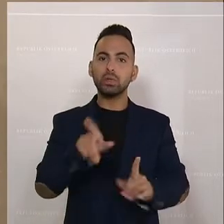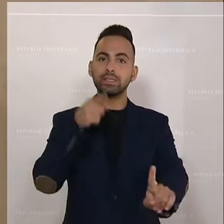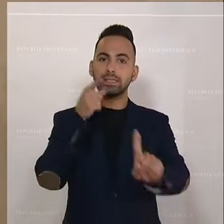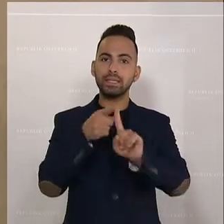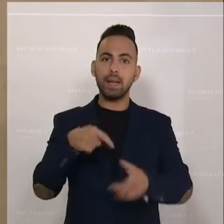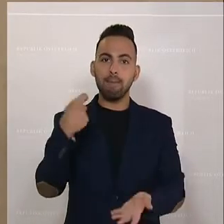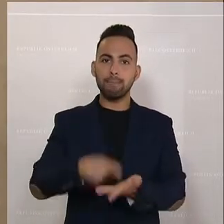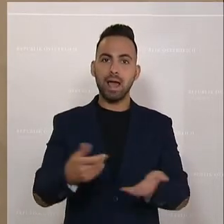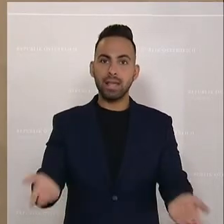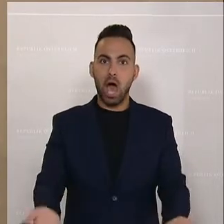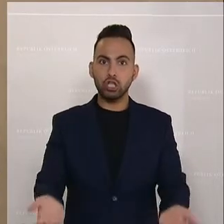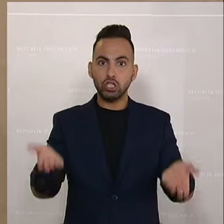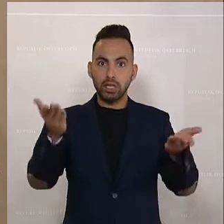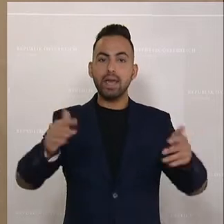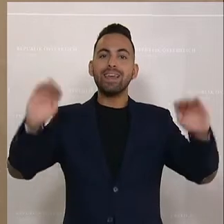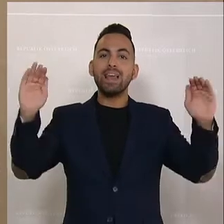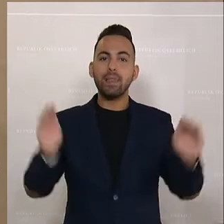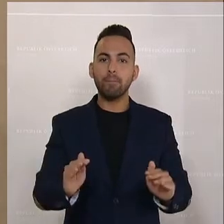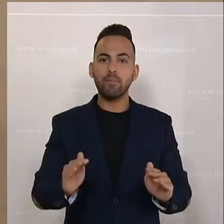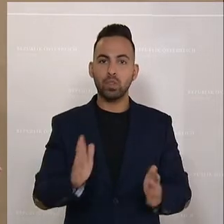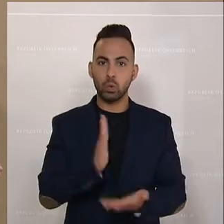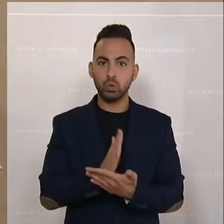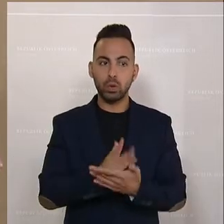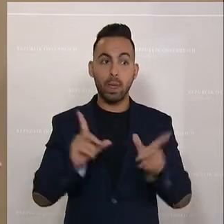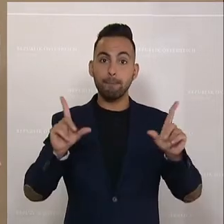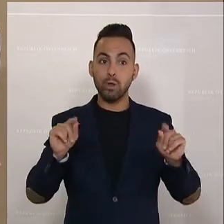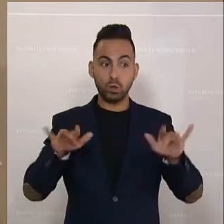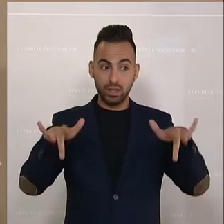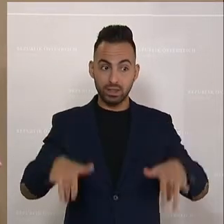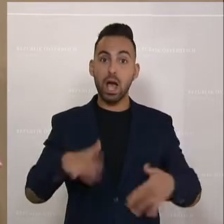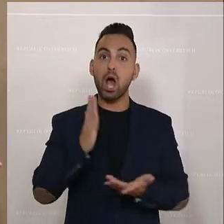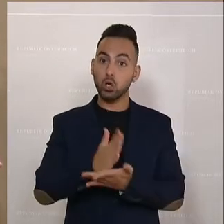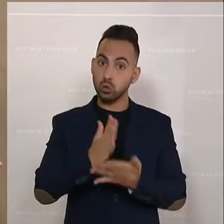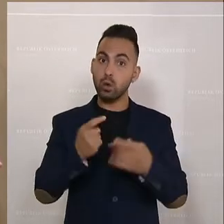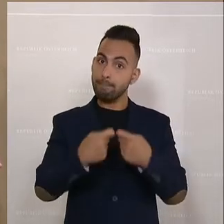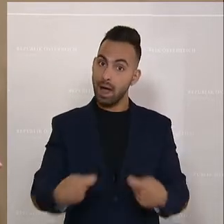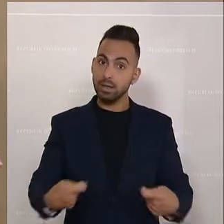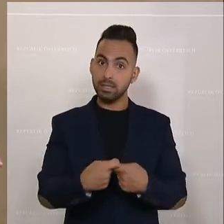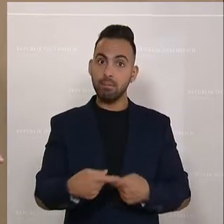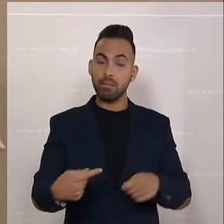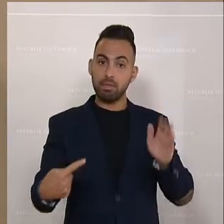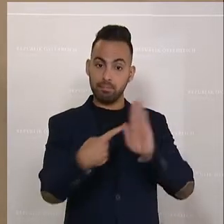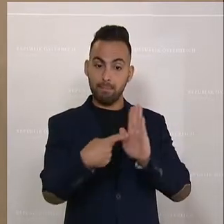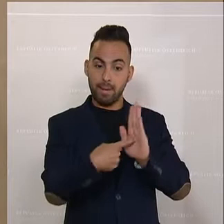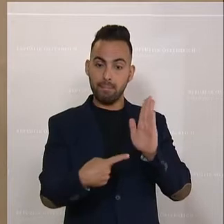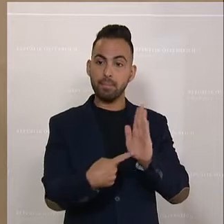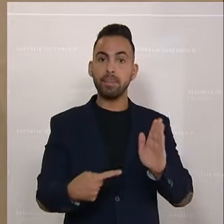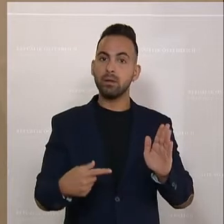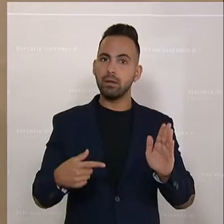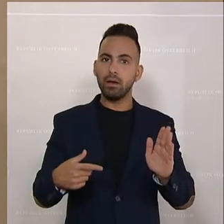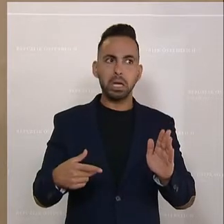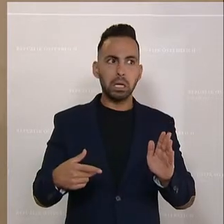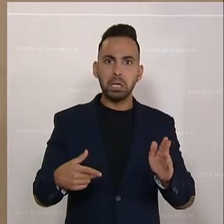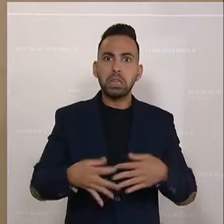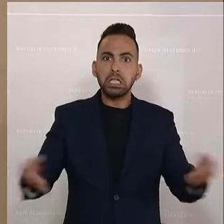Preisanstieg eben gedämpft wird. Das heißt, wir haben hier bereits Maßnahmen gesetzt, es sind ja Maßnahmen gesetzt worden, dass da nichts passiert